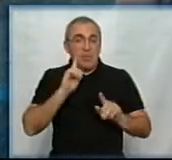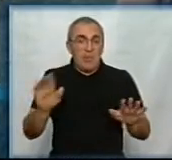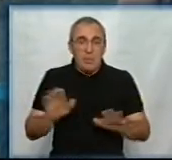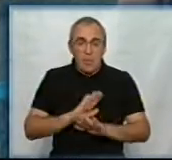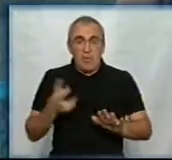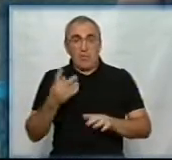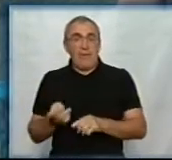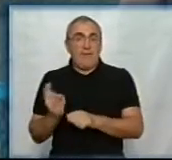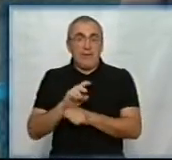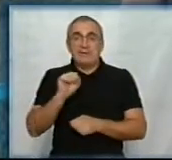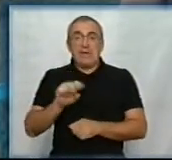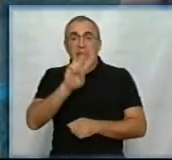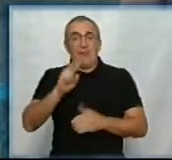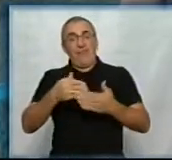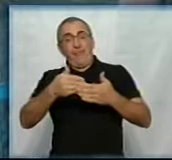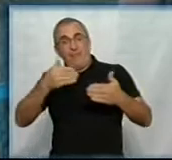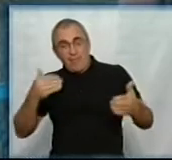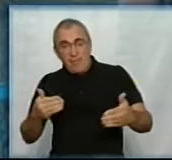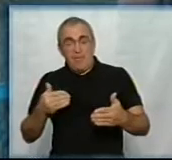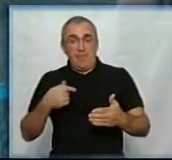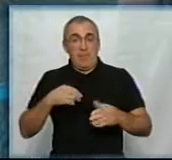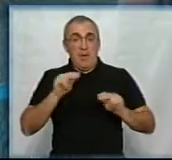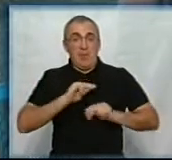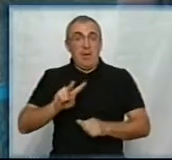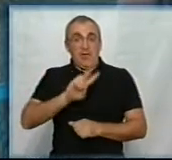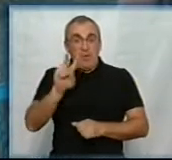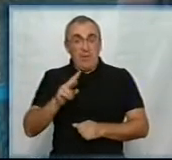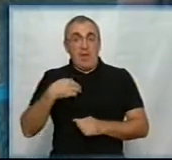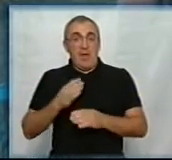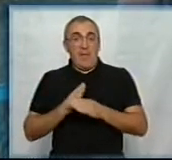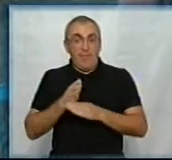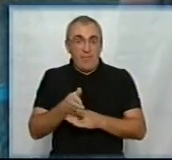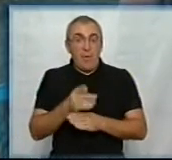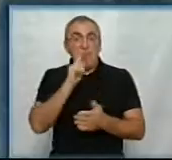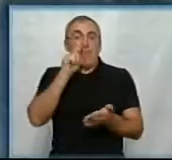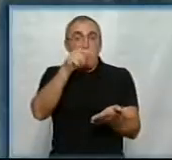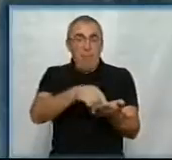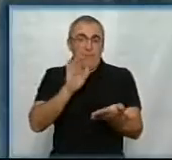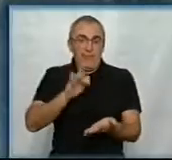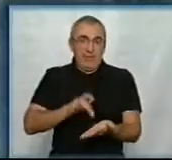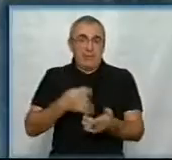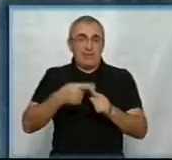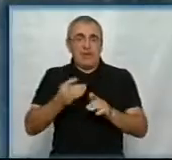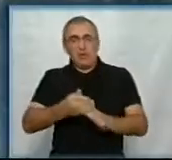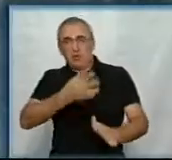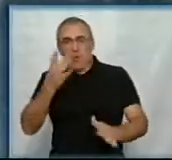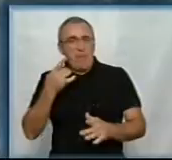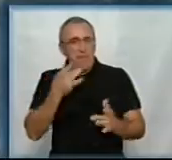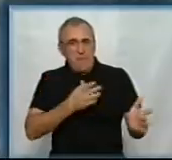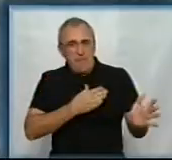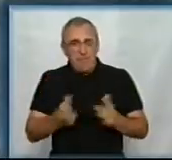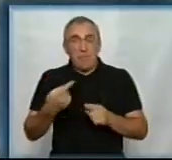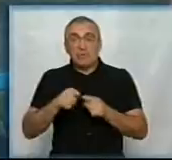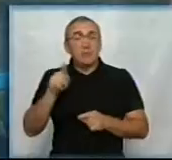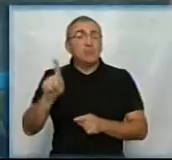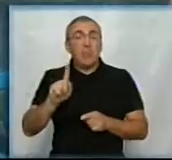виходити за два часи. Ось сюди роботи, мені два часи, я за два часи виходжу, щоб потрапити в центр. Це такі черги постійно. Це ж із-за